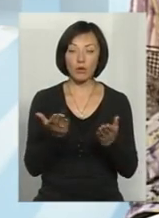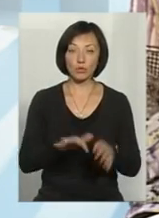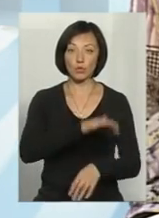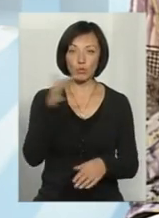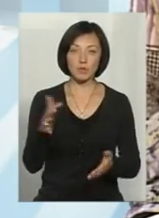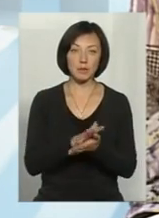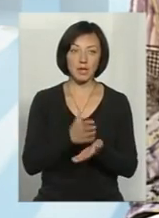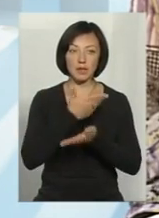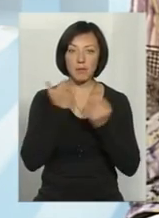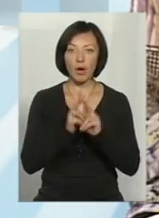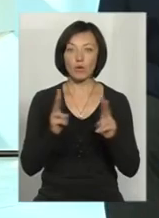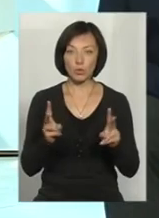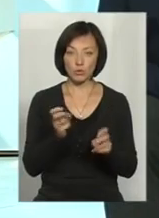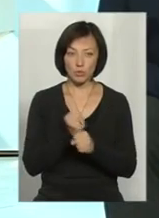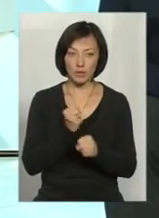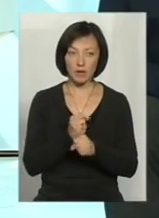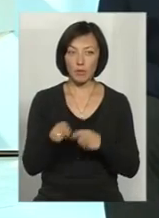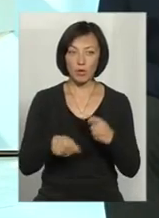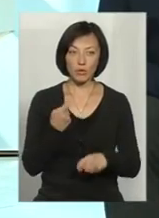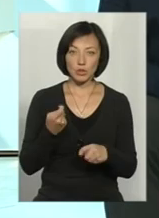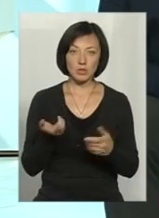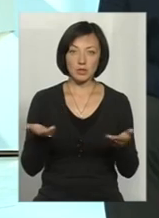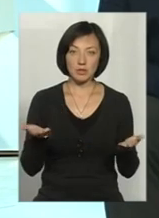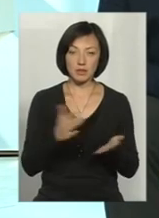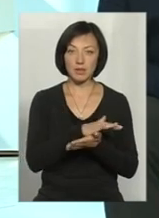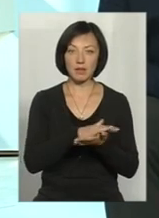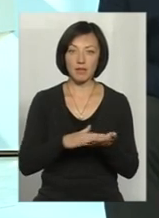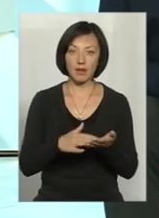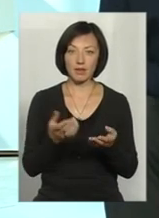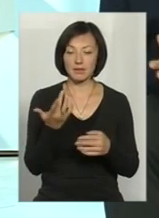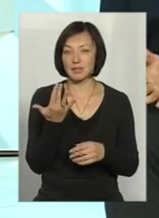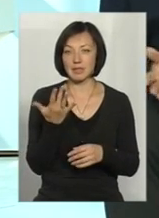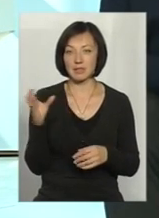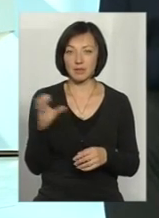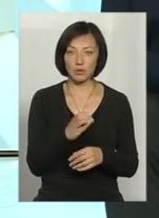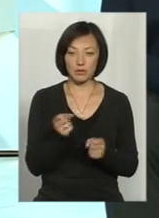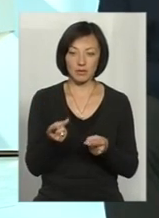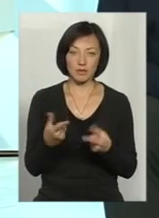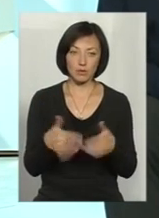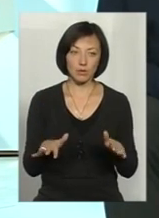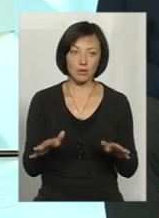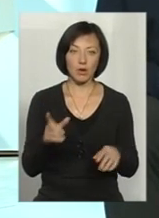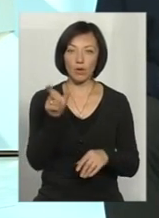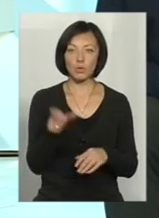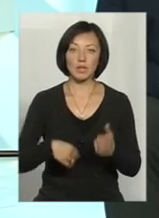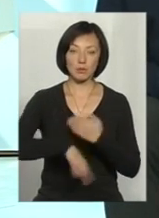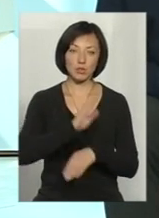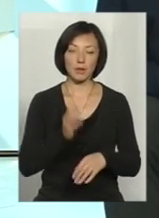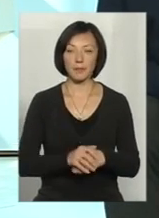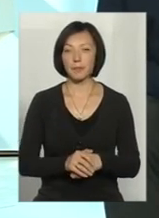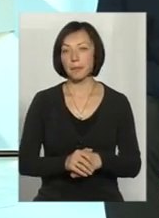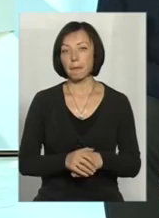сміття і немає того, хто це здійснив, адже саме порушення триває кілька секунд. І сміття в нас є, особа пішла. Але